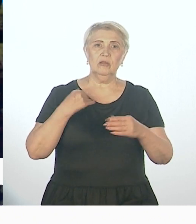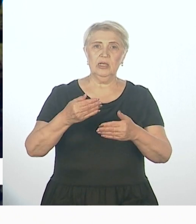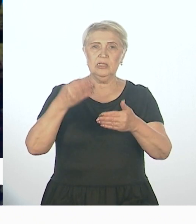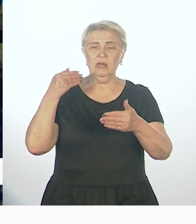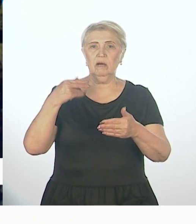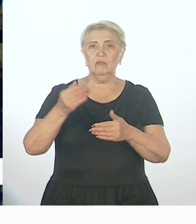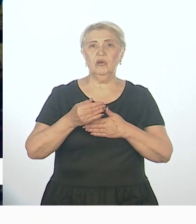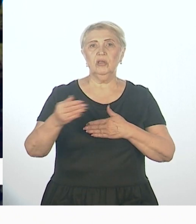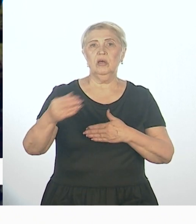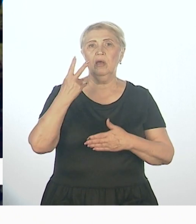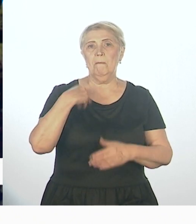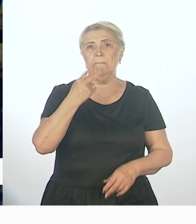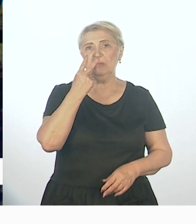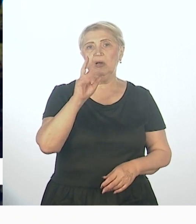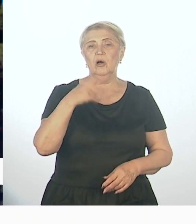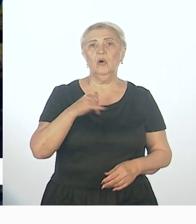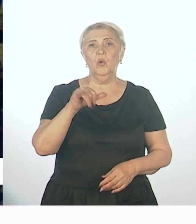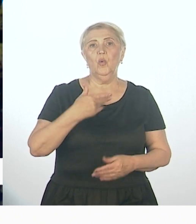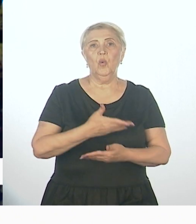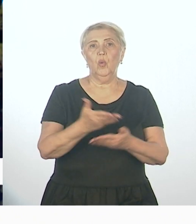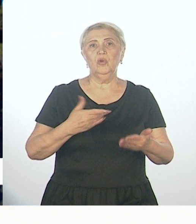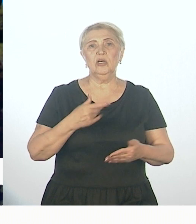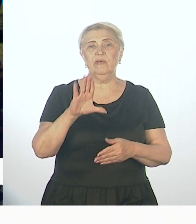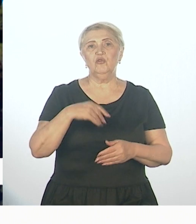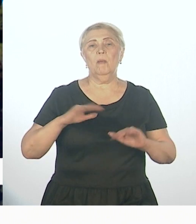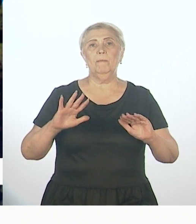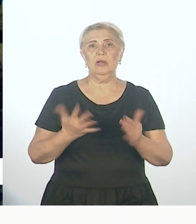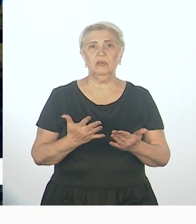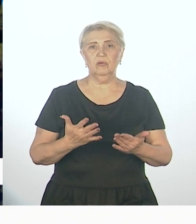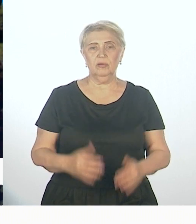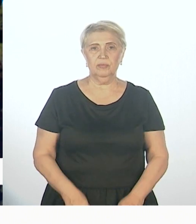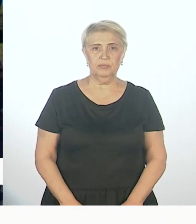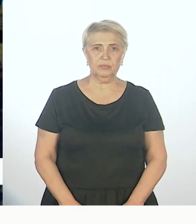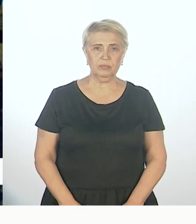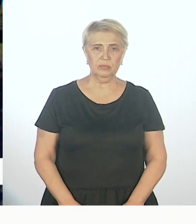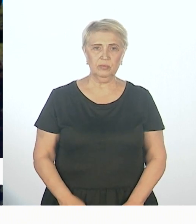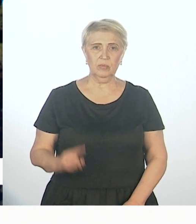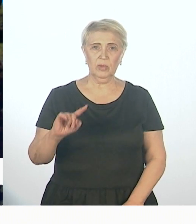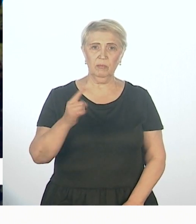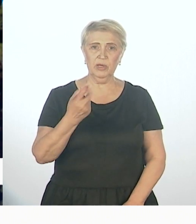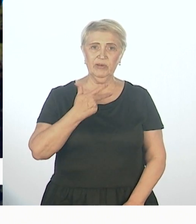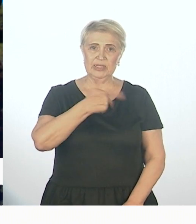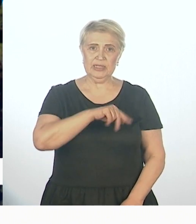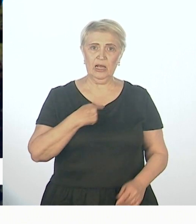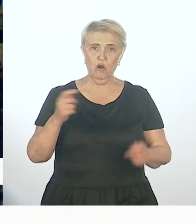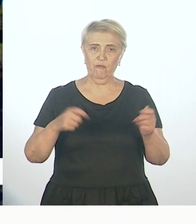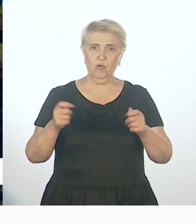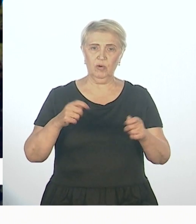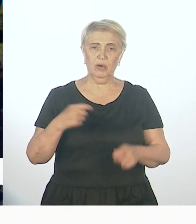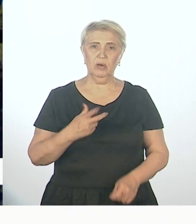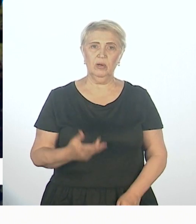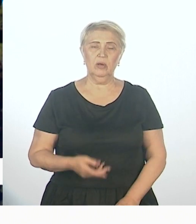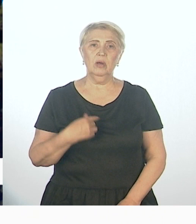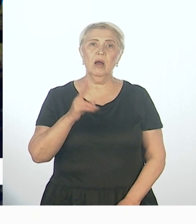посмотреть, как у нас тут происходит. Об этом мы отдельно еще поговорим. Дмитрий, первый социальный форум, да, вот я уже сказал. Можете